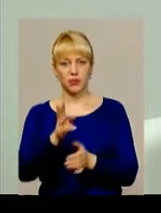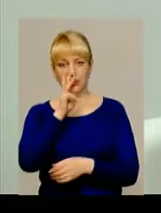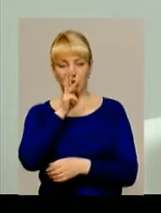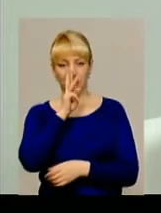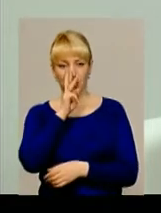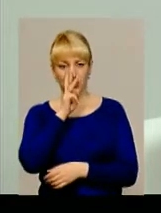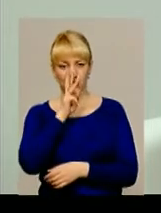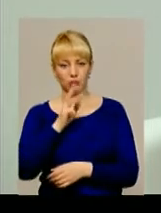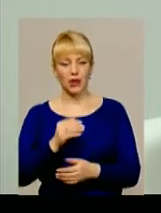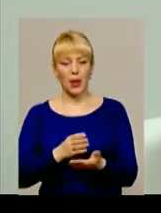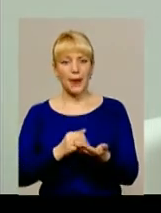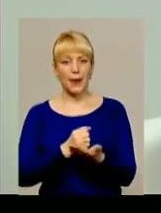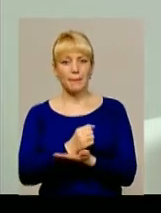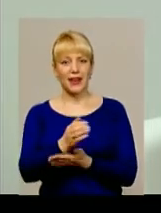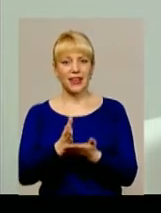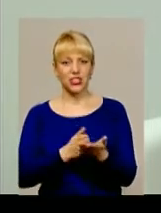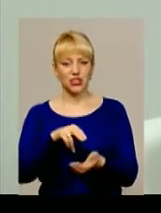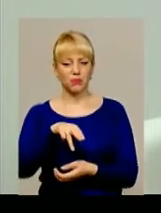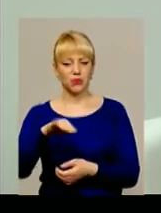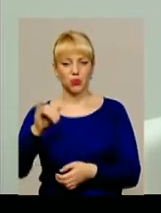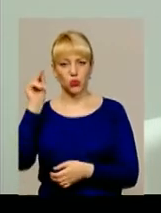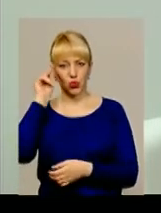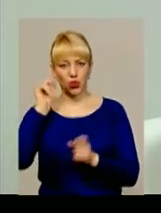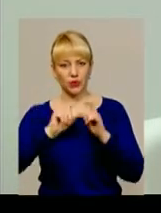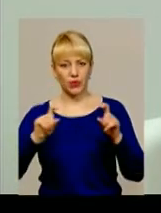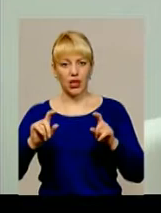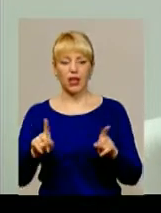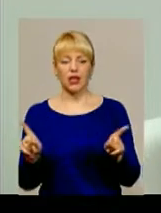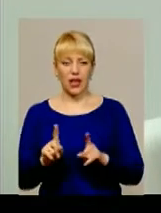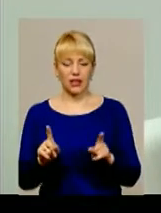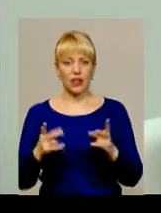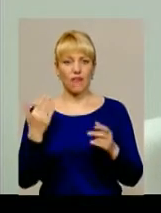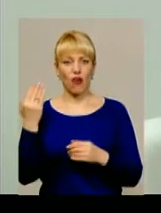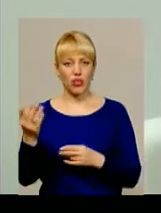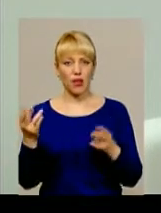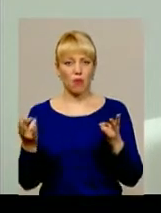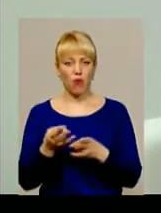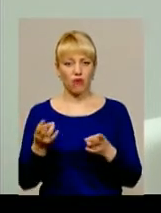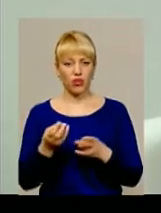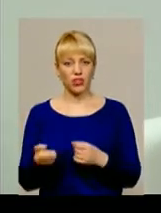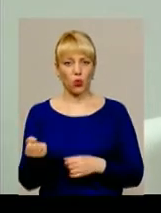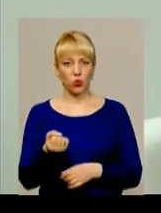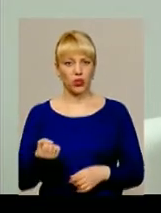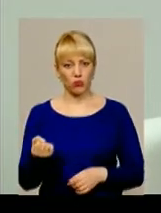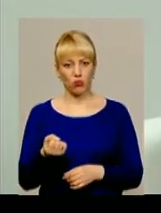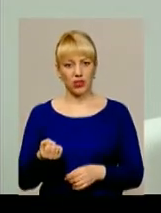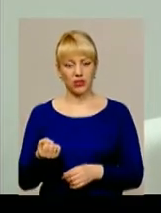мережі професійно-технічних навчальних закладів, які вони повинні утримувати.